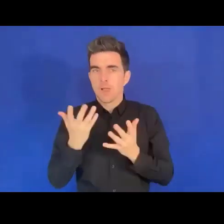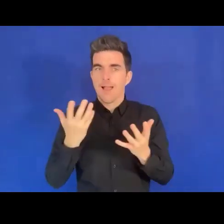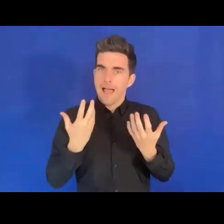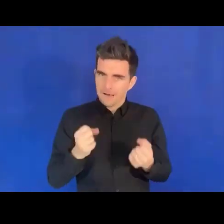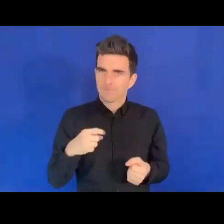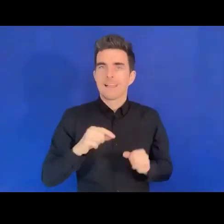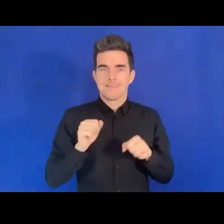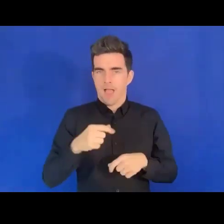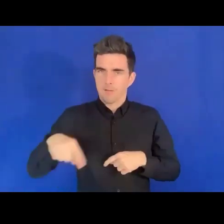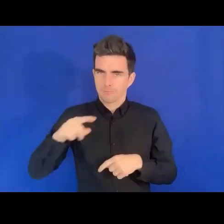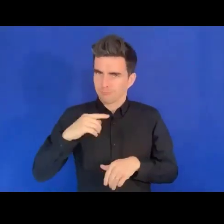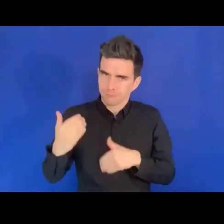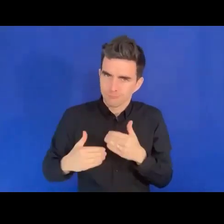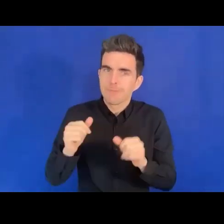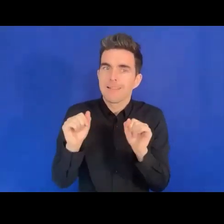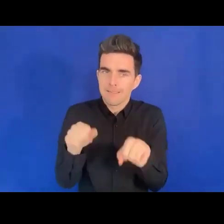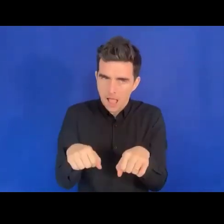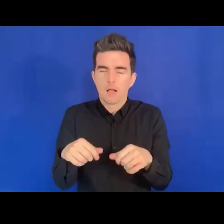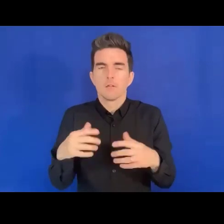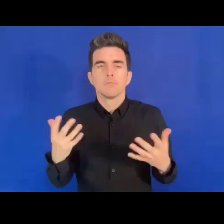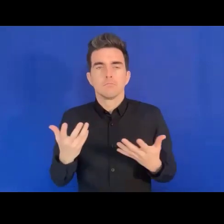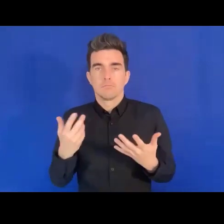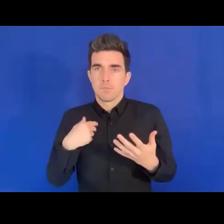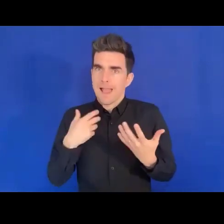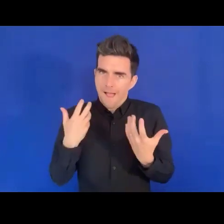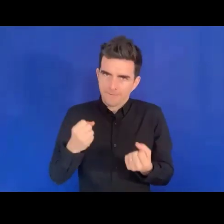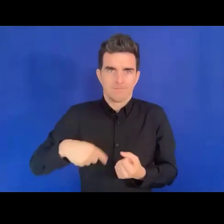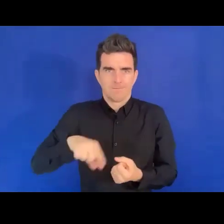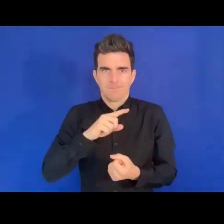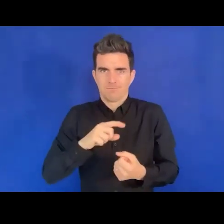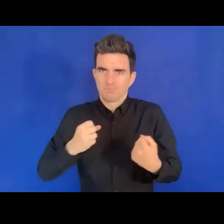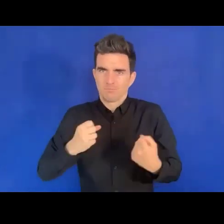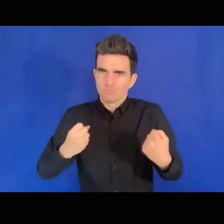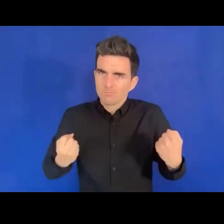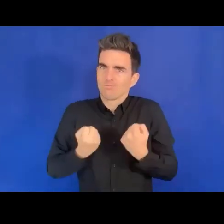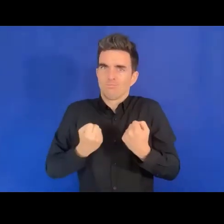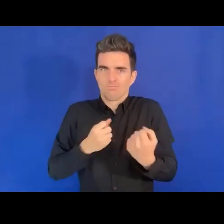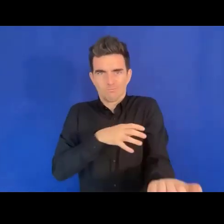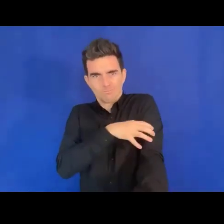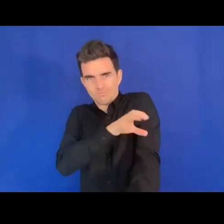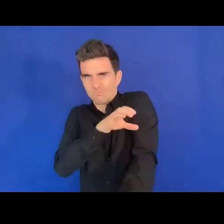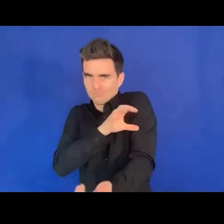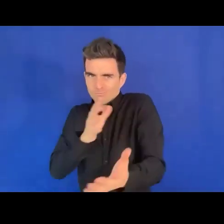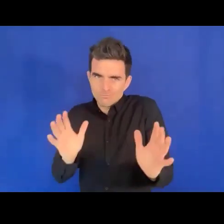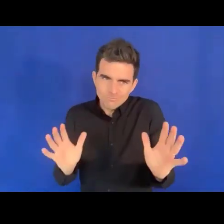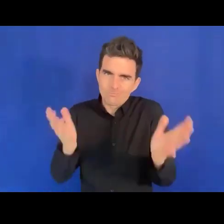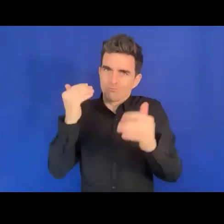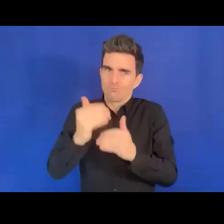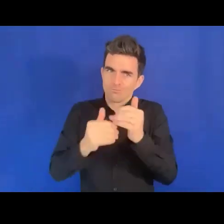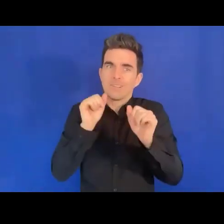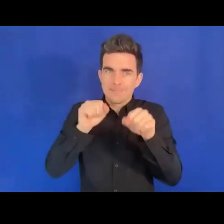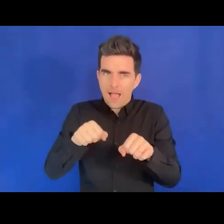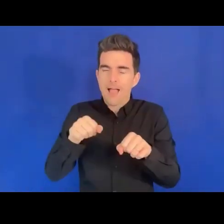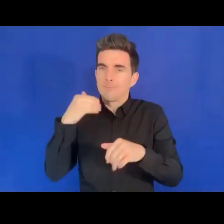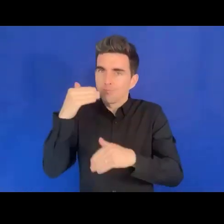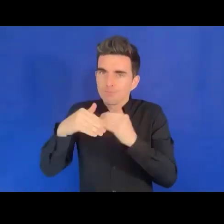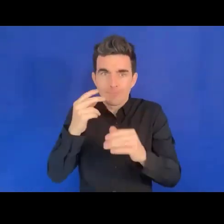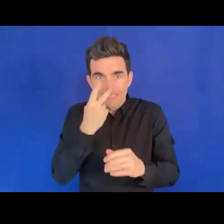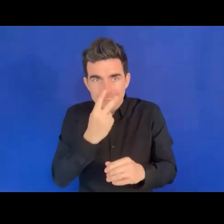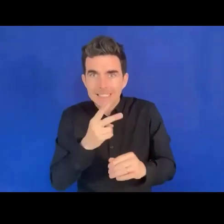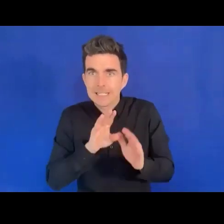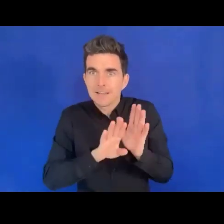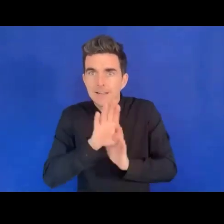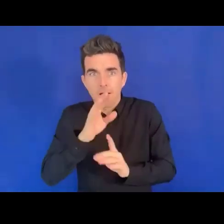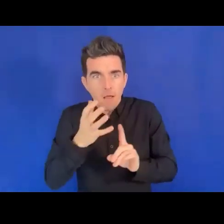Nous avons la volonté de le faire. Nous devons célébrer les résultats. Je crois que dans les années à venir, nous aurons des gouvernements